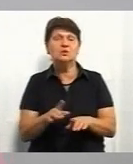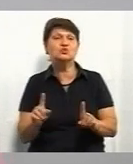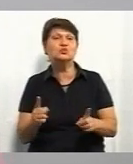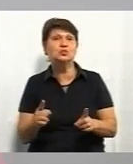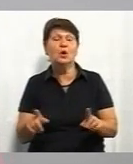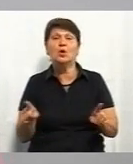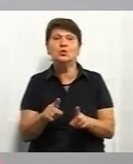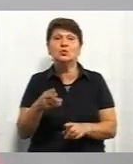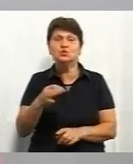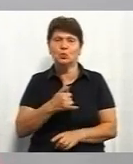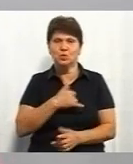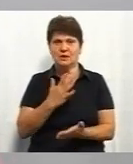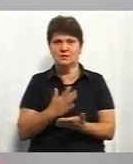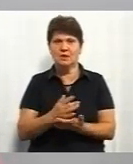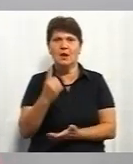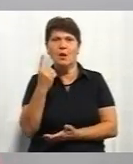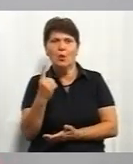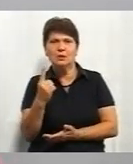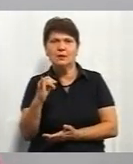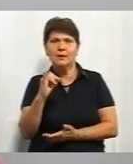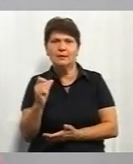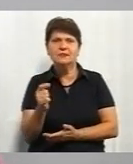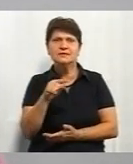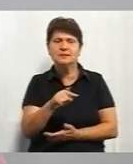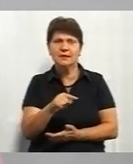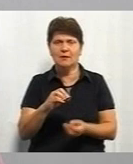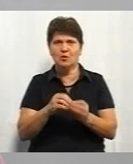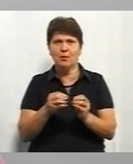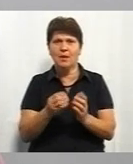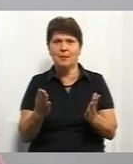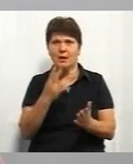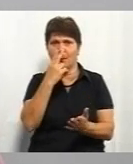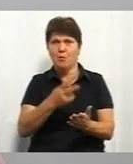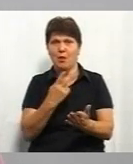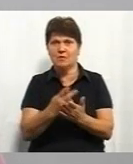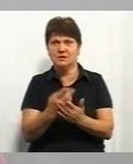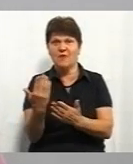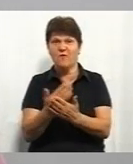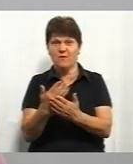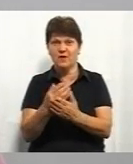Тому що у нас є, і це одна із тих проблем, яка саме була показана в фільмі, у нас є